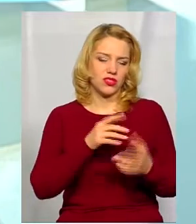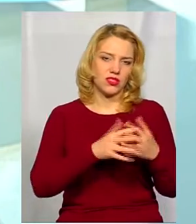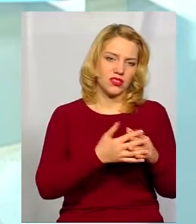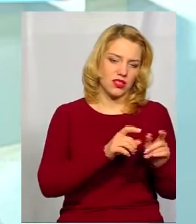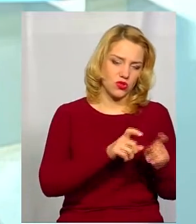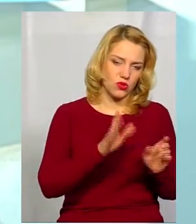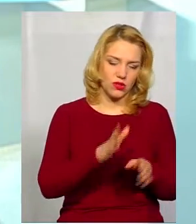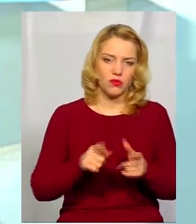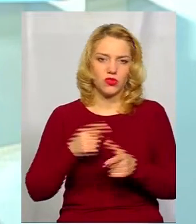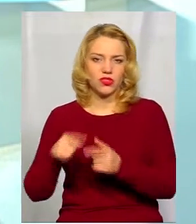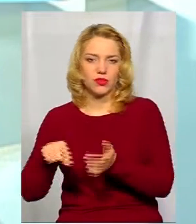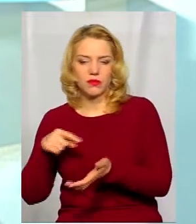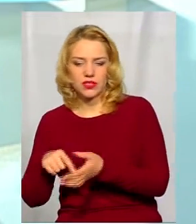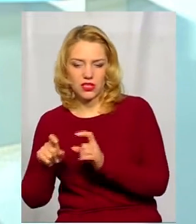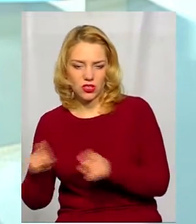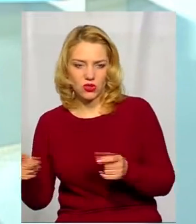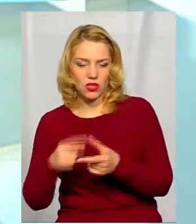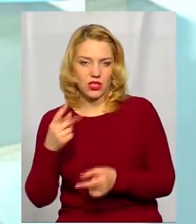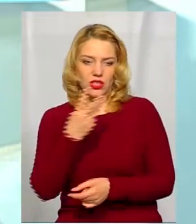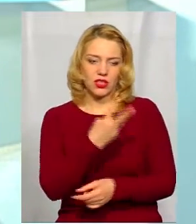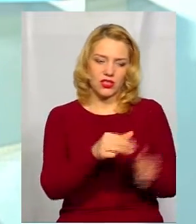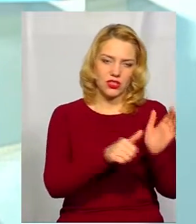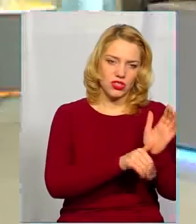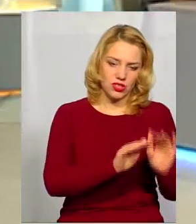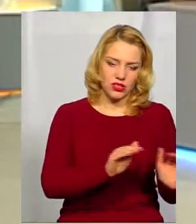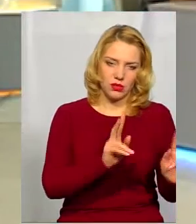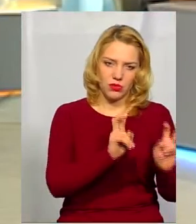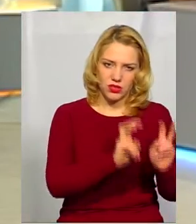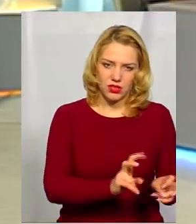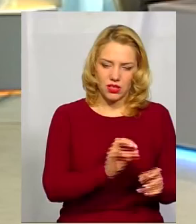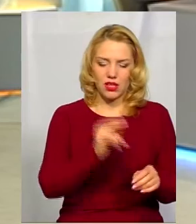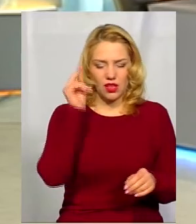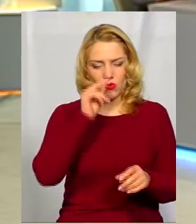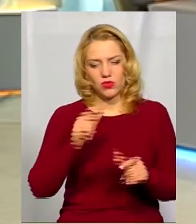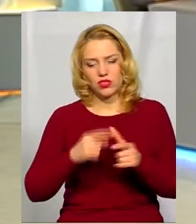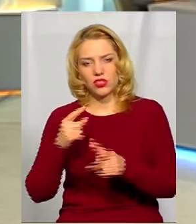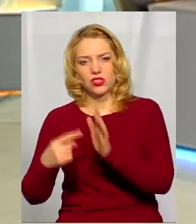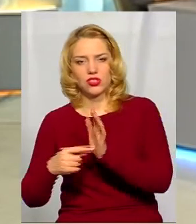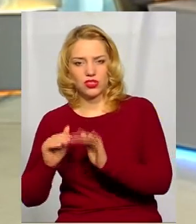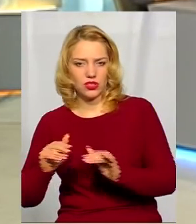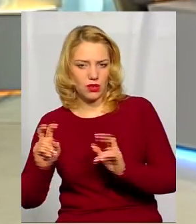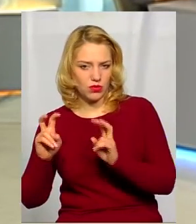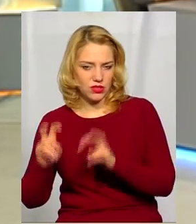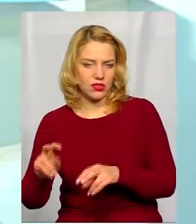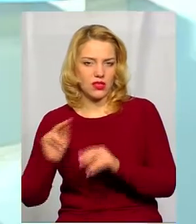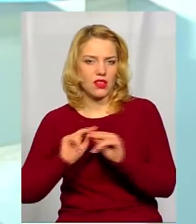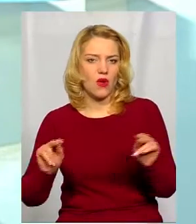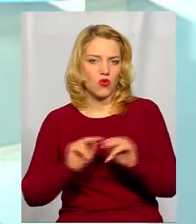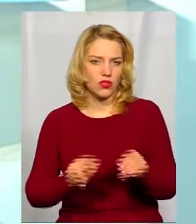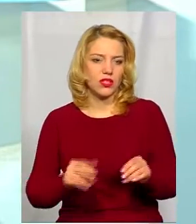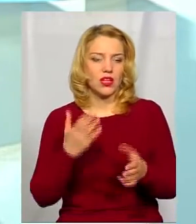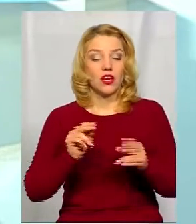школа, чи це буде міська, чи це буде 36 дітей сидіти на уроці, чи це буде 6 дітей сидіти на уроці. Якщо цей вчитель такий,